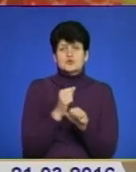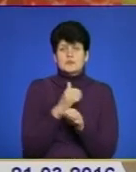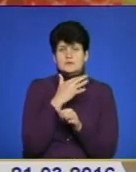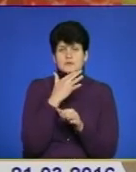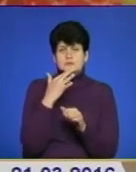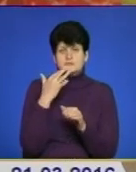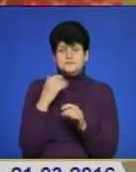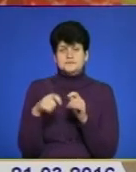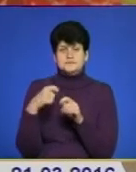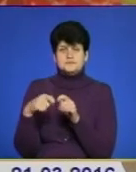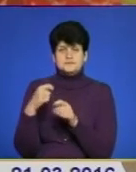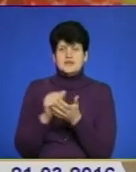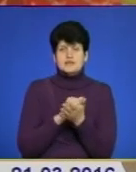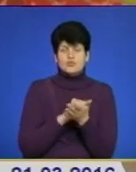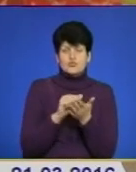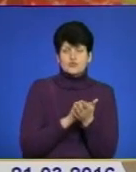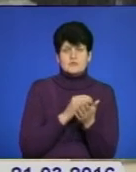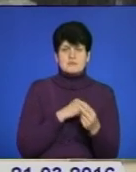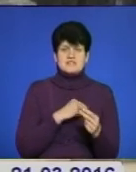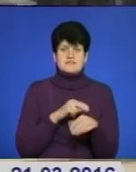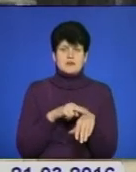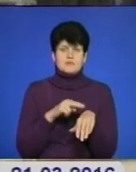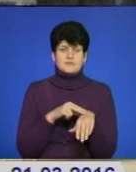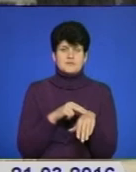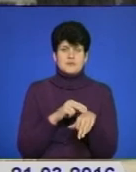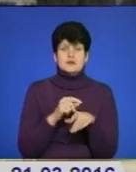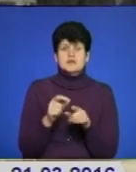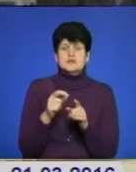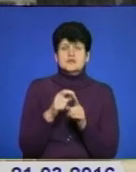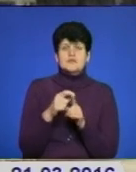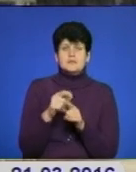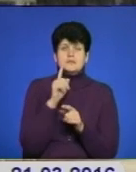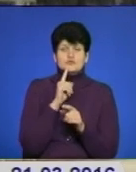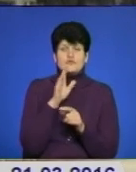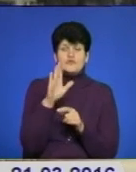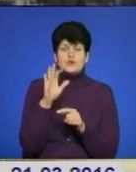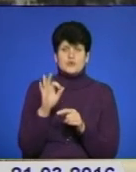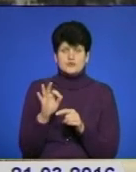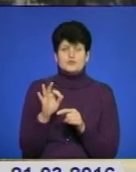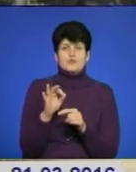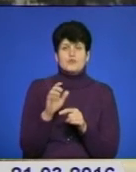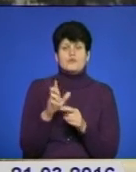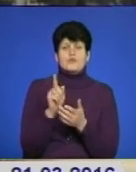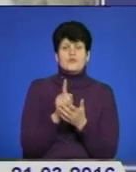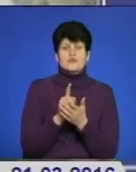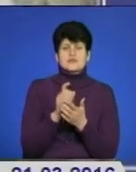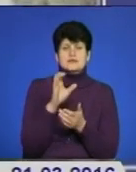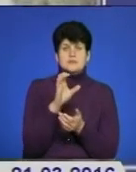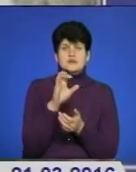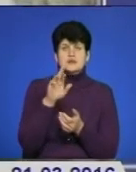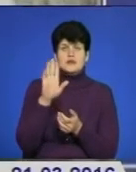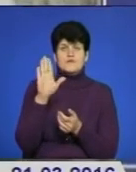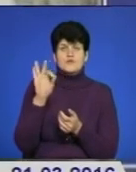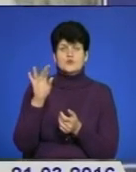злочин, які задокументовані працівниками поліції. За словами тимчасового виконуючого обов'язки начальника Теребовлянського відділу поліції Степана Яворського,